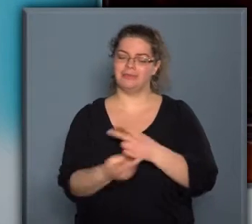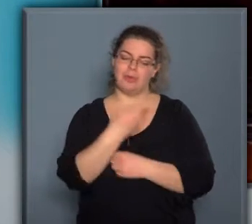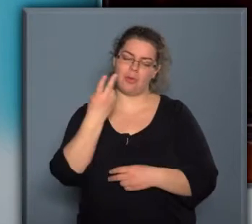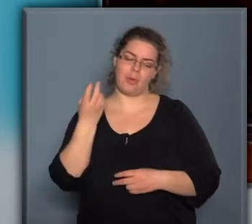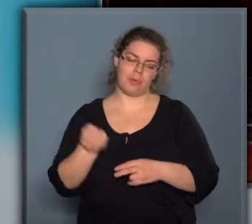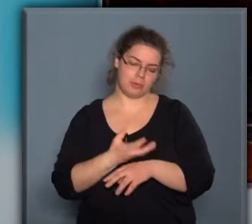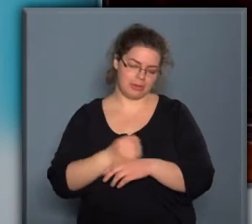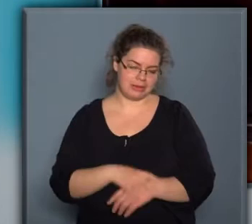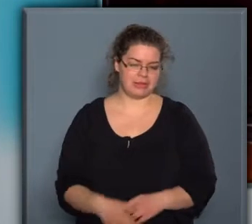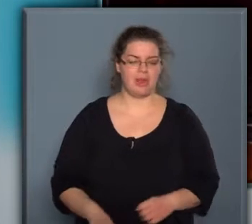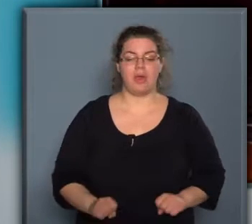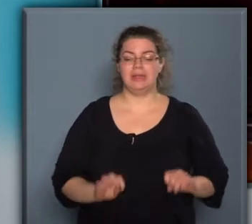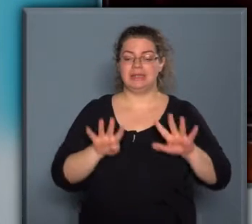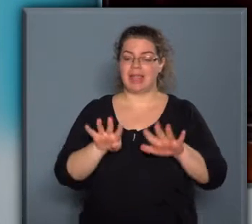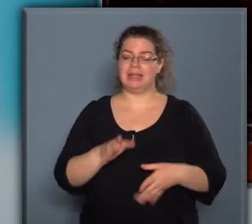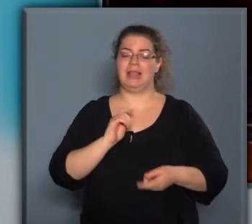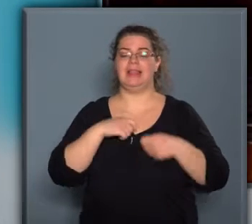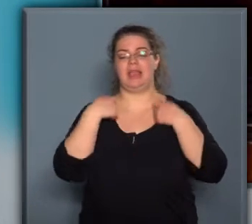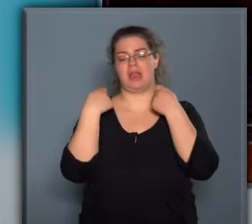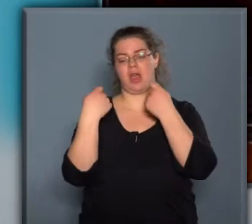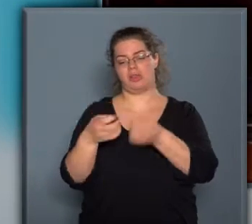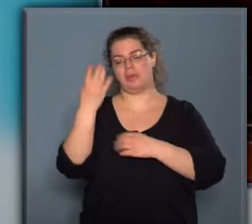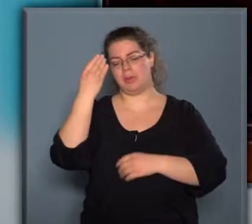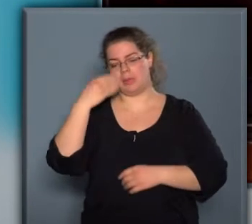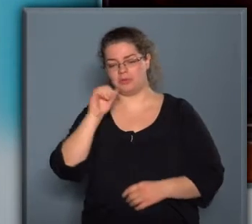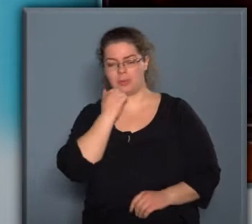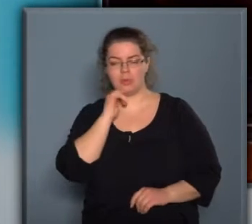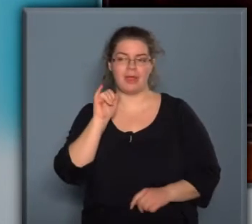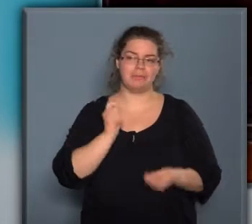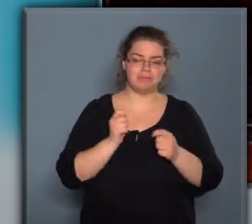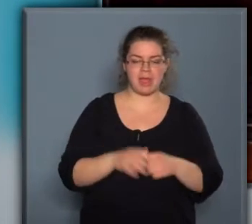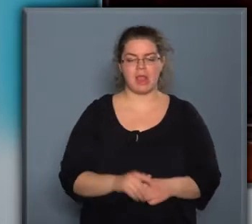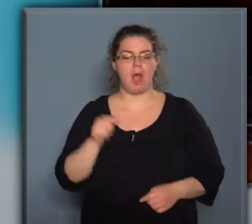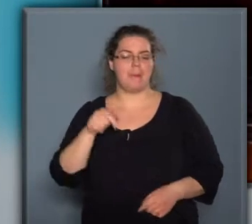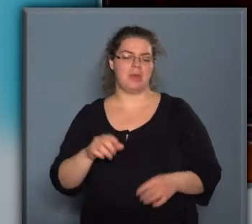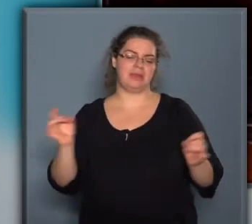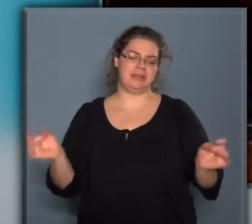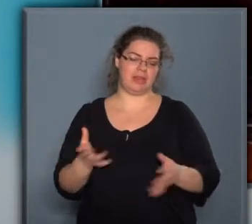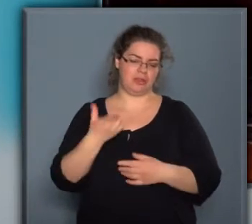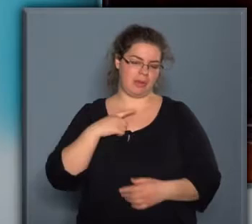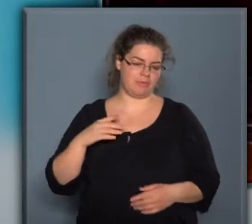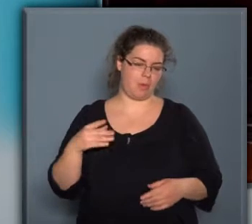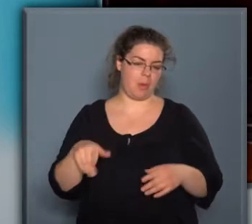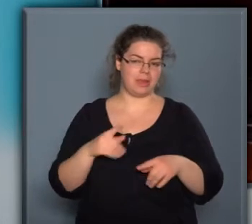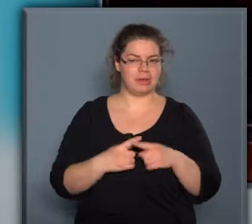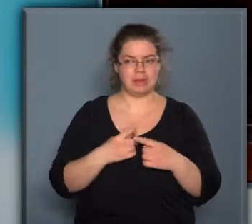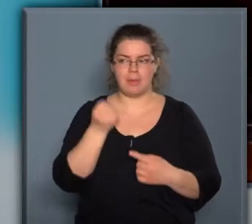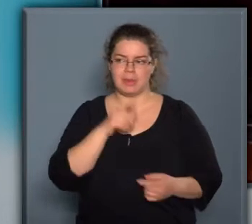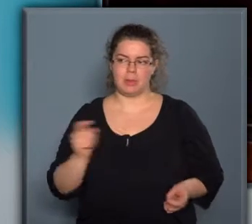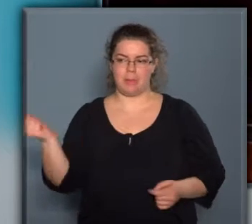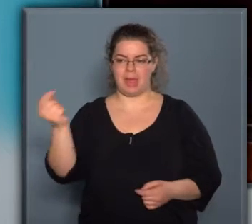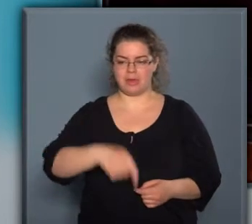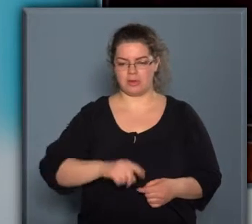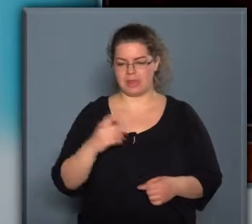produkció. 19-en adtak be mesterművet, illetőleg pályázatot. Abban a szerencsében volt részem, hogy mielőtt bejöttem a